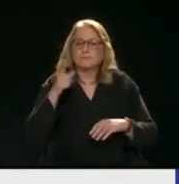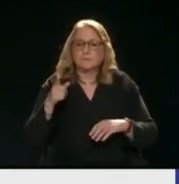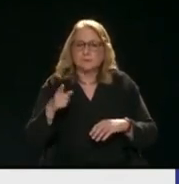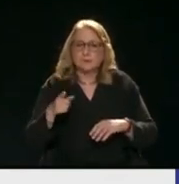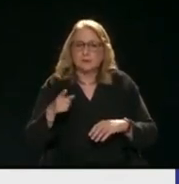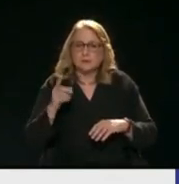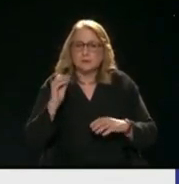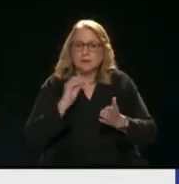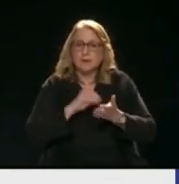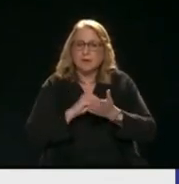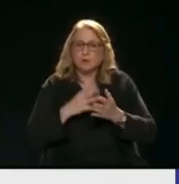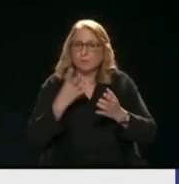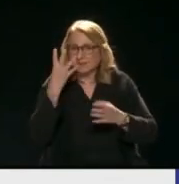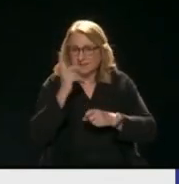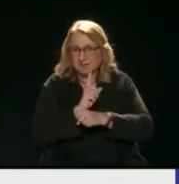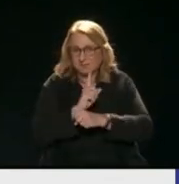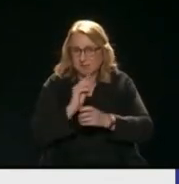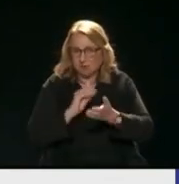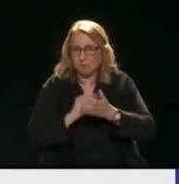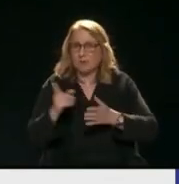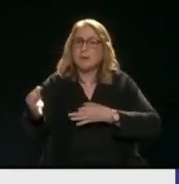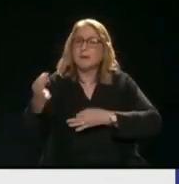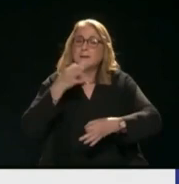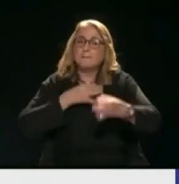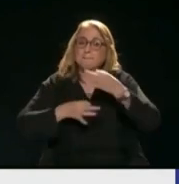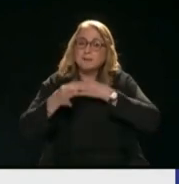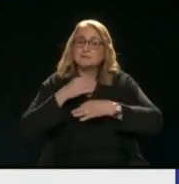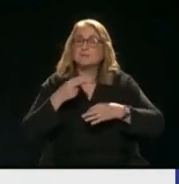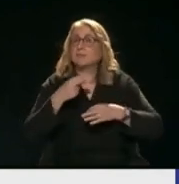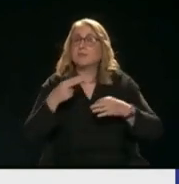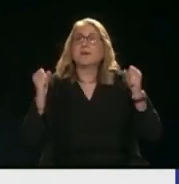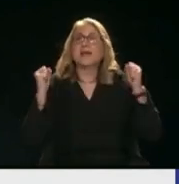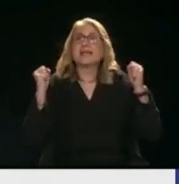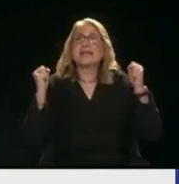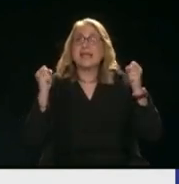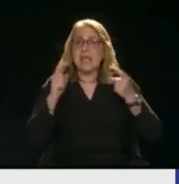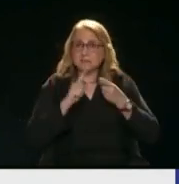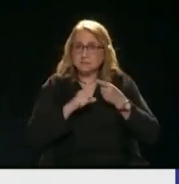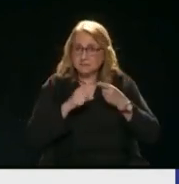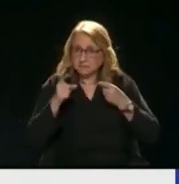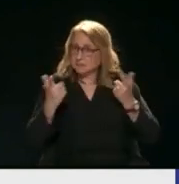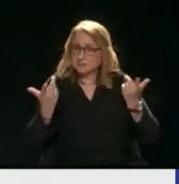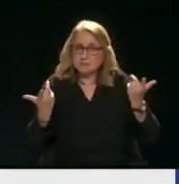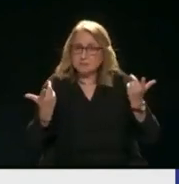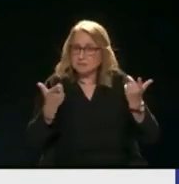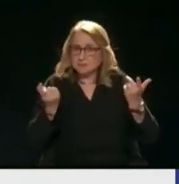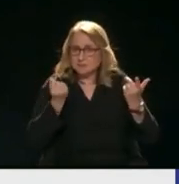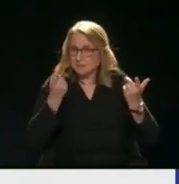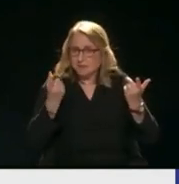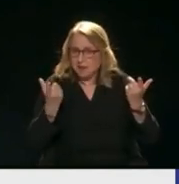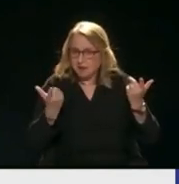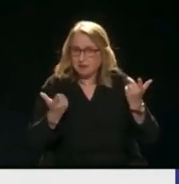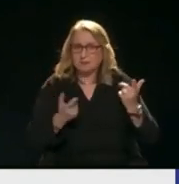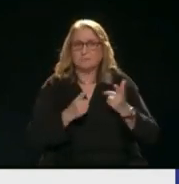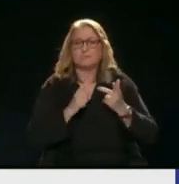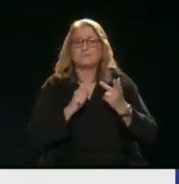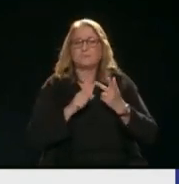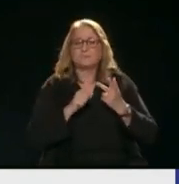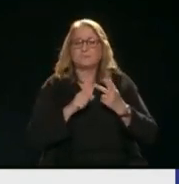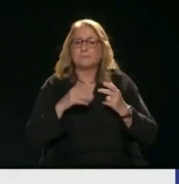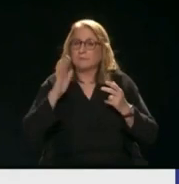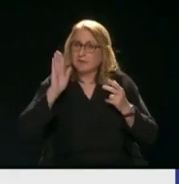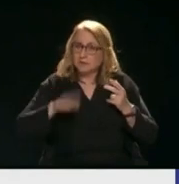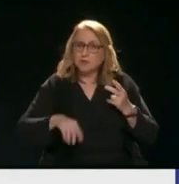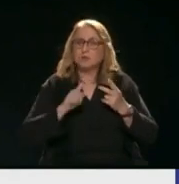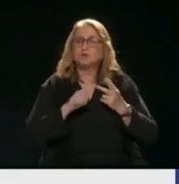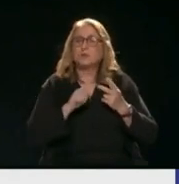Εχουμε τέσσερα περίπου λεπτά Θέλω να μου πείτε το εξής καταρχήν Τα τομέα της υγείας Τι θα κάνετε και που πονάει σε εισαγωγικά Ο τομέας της υγείας Και μες